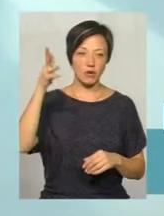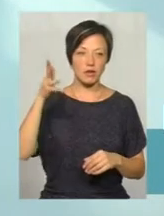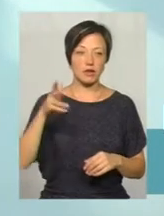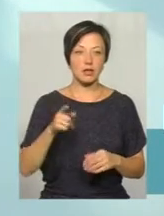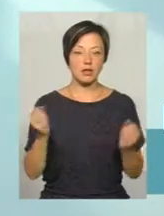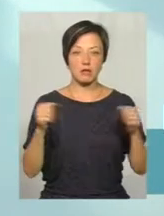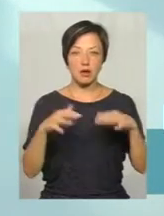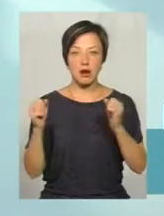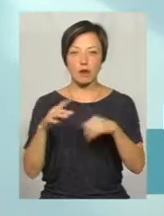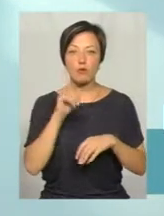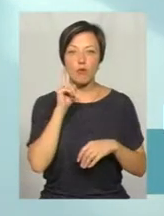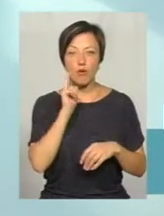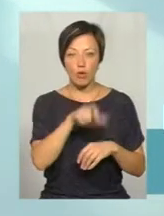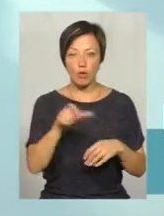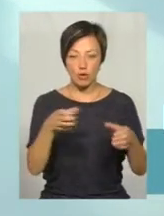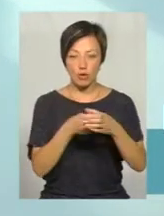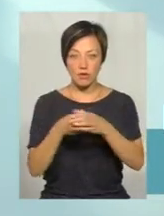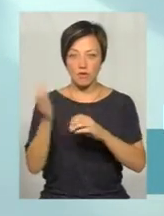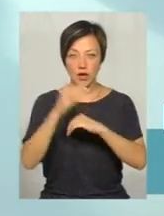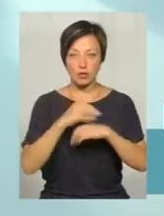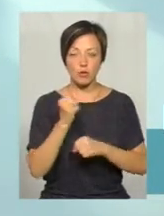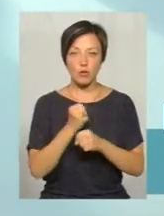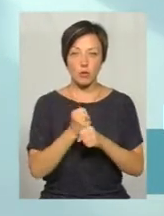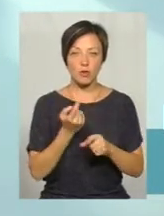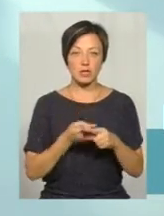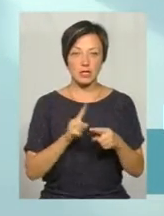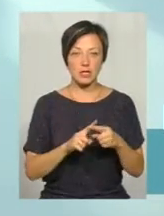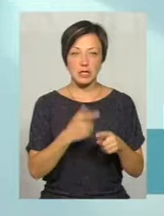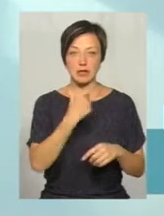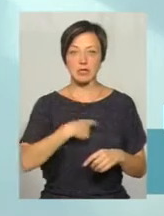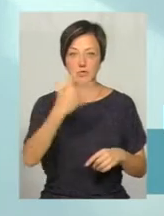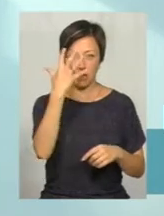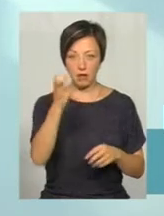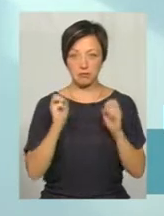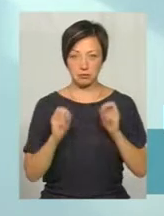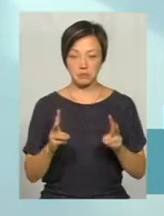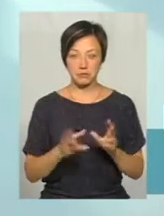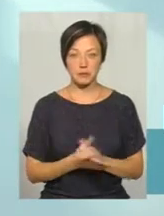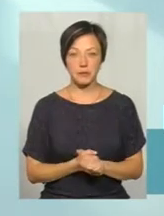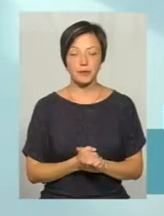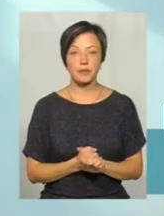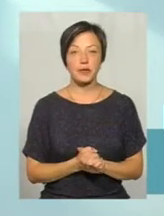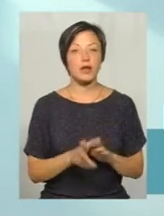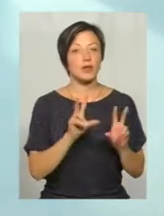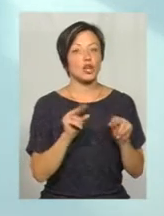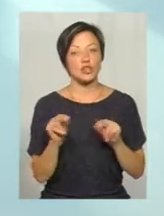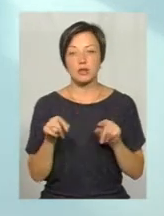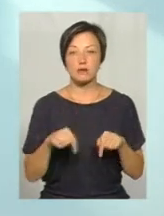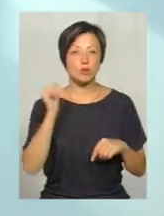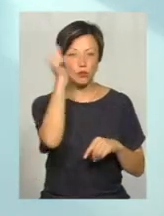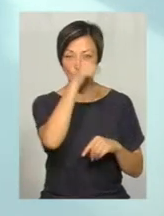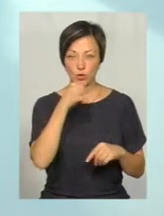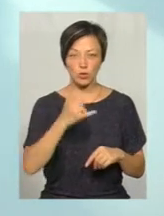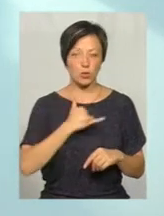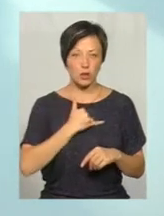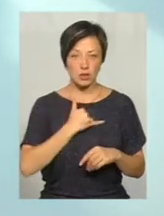яких збирається молодь ввечері і роблять от такі світлини. На щастя, в цьому році